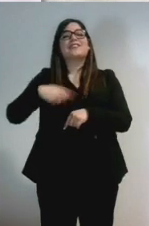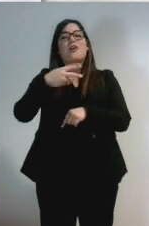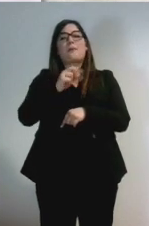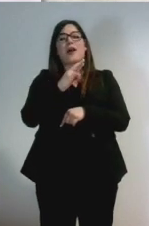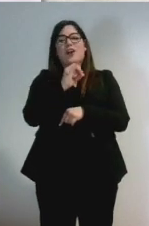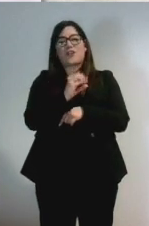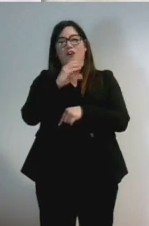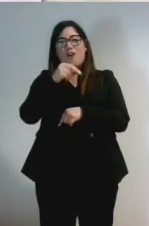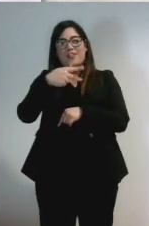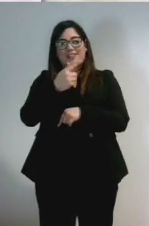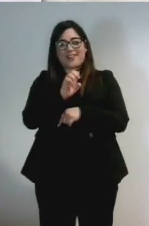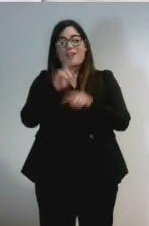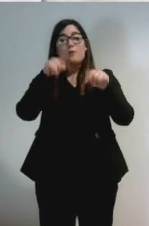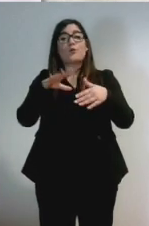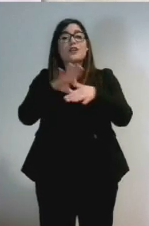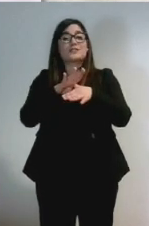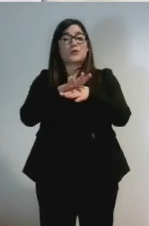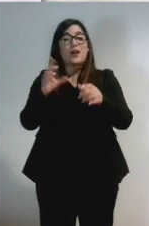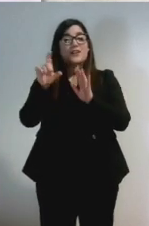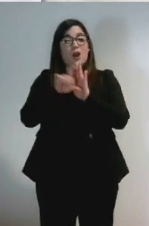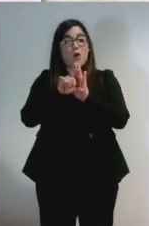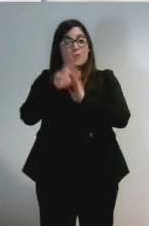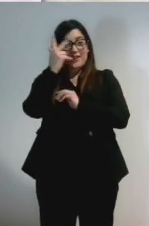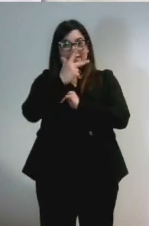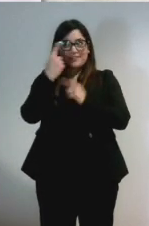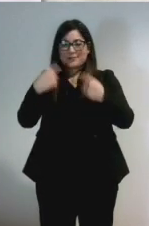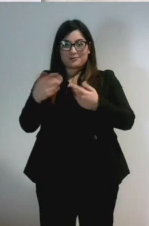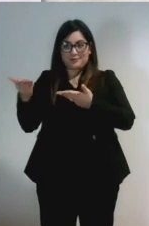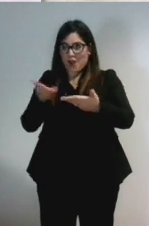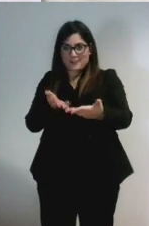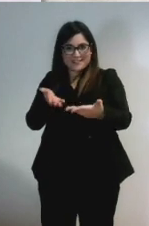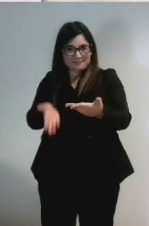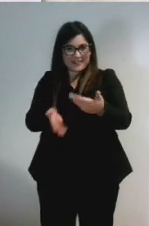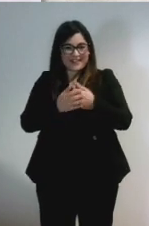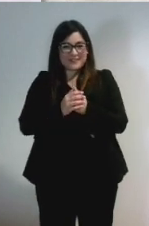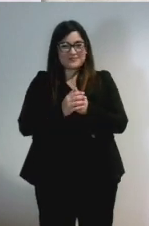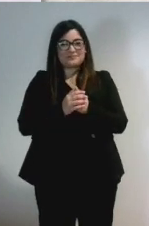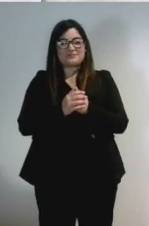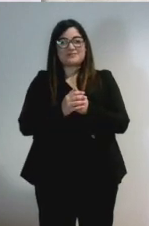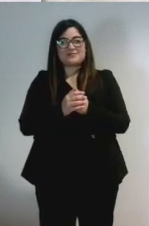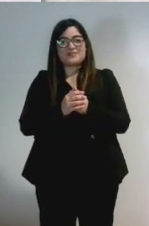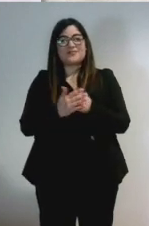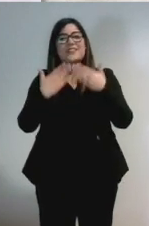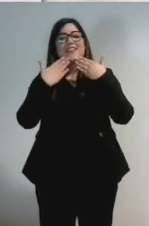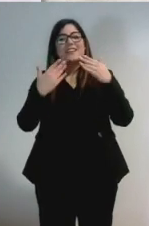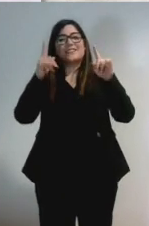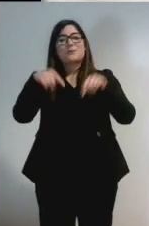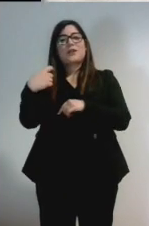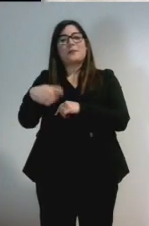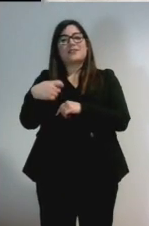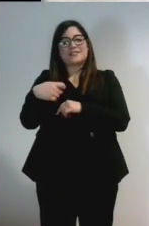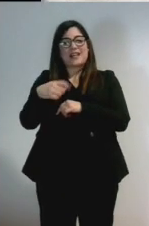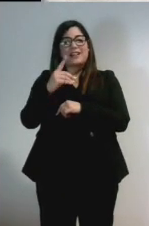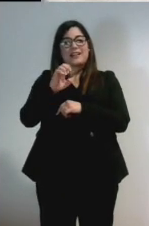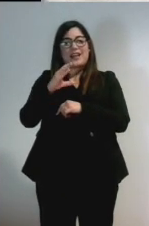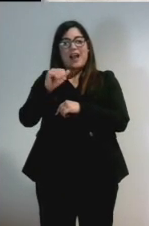a tutta la squadra del comune di Treviso che ci ha ospitato, grazie ovviamente al presidente De Caro e a